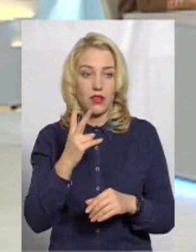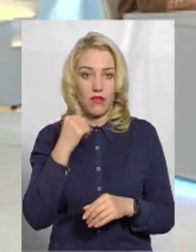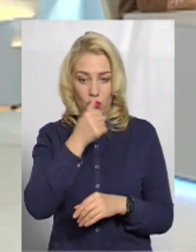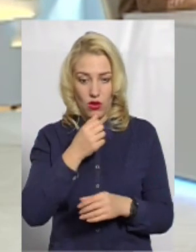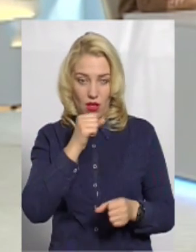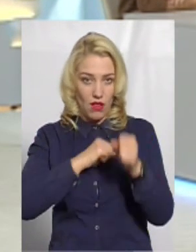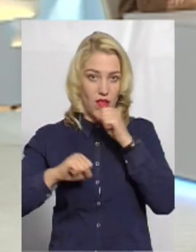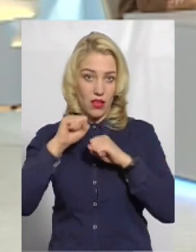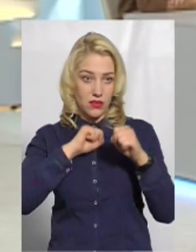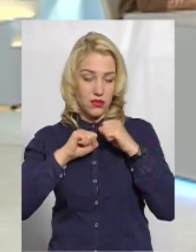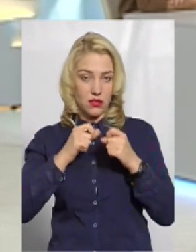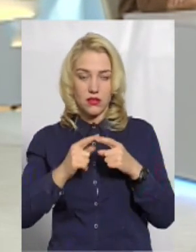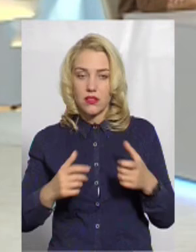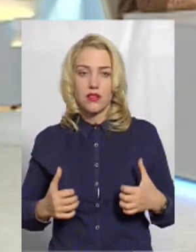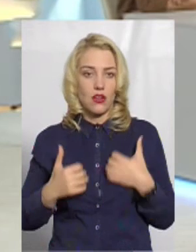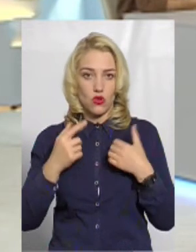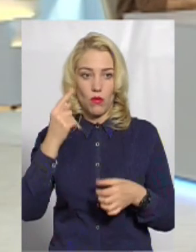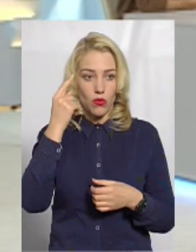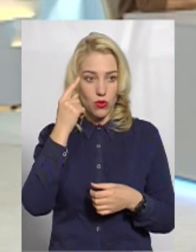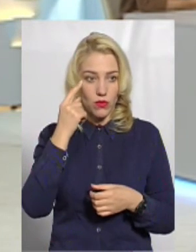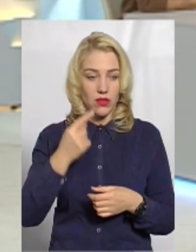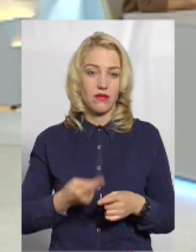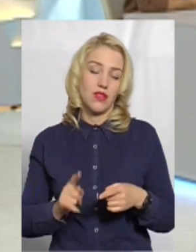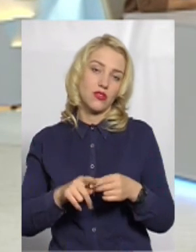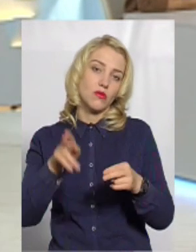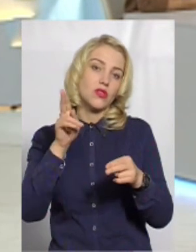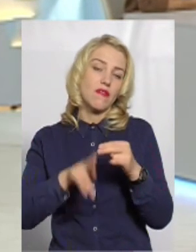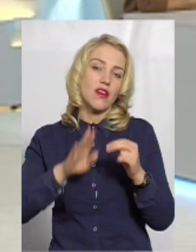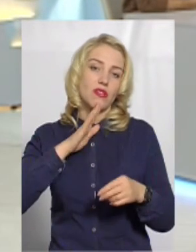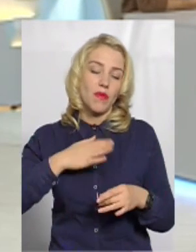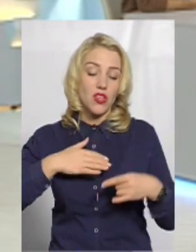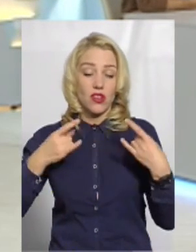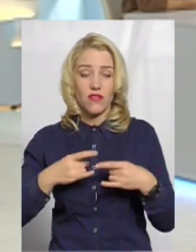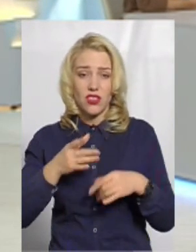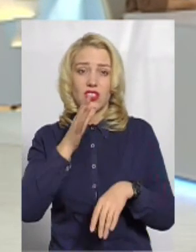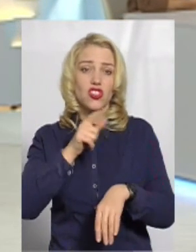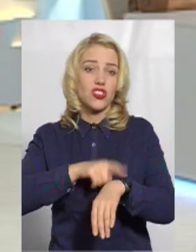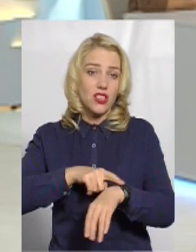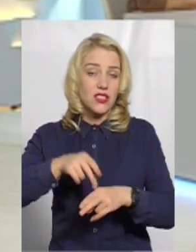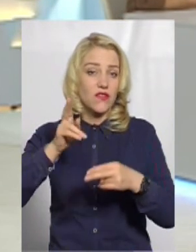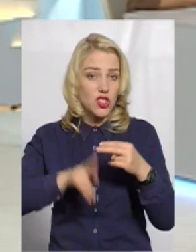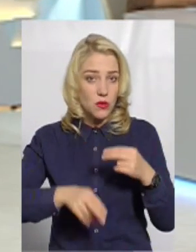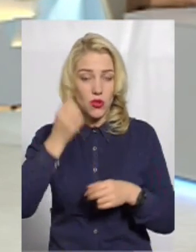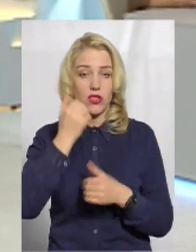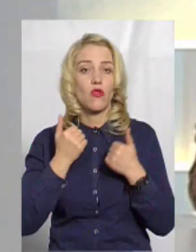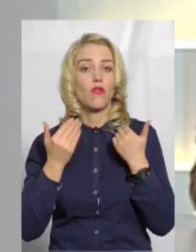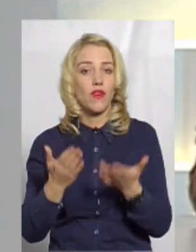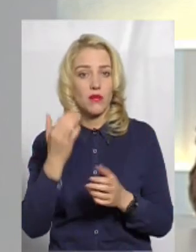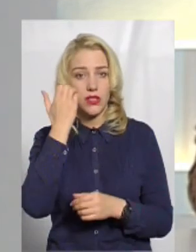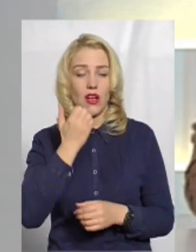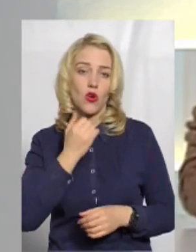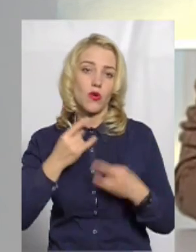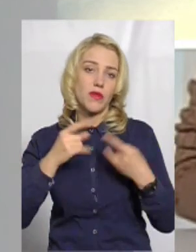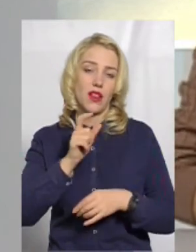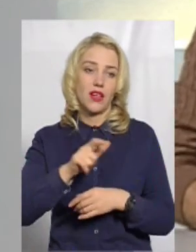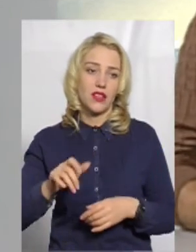добре наїстися. Ну, це ж страшно подумати. На цьому ми завершимо наш ефір. Час вишерпано. Дякую вам. Дякую нашим